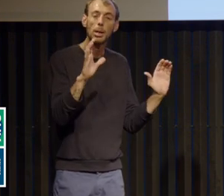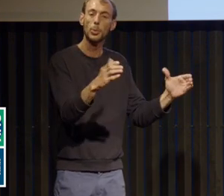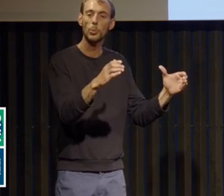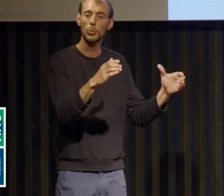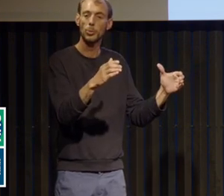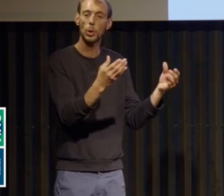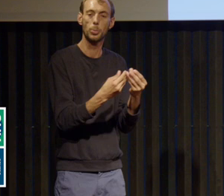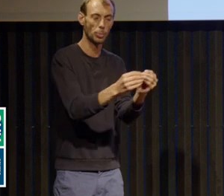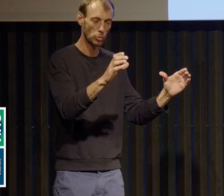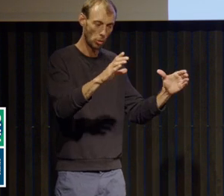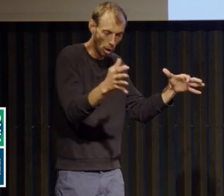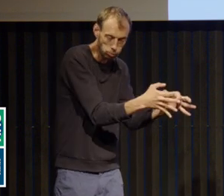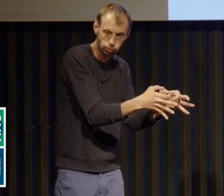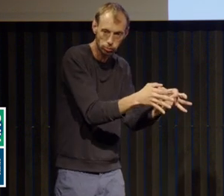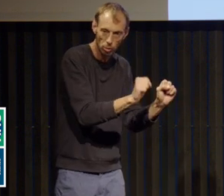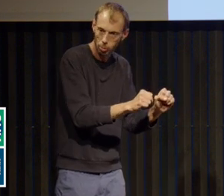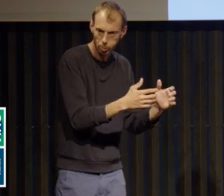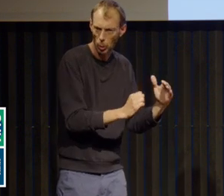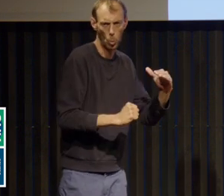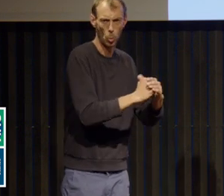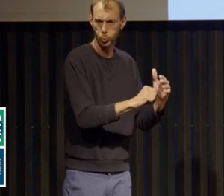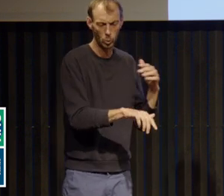perturbations du comportement alimentaire.